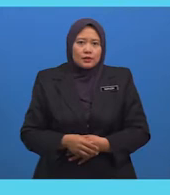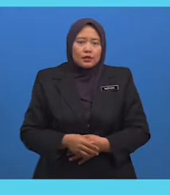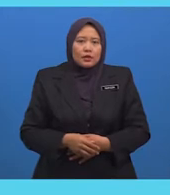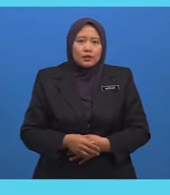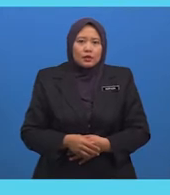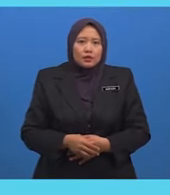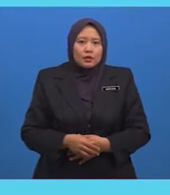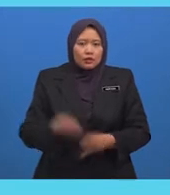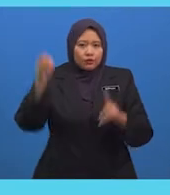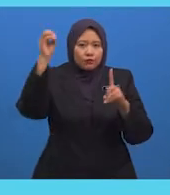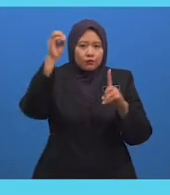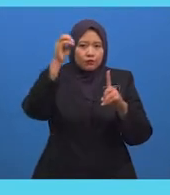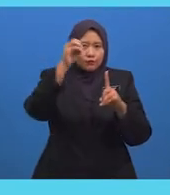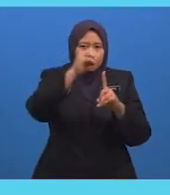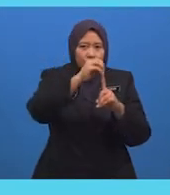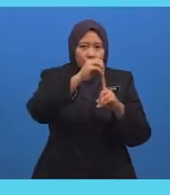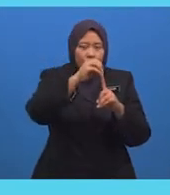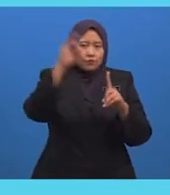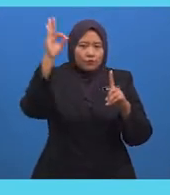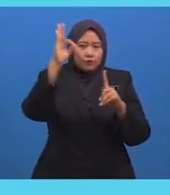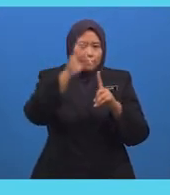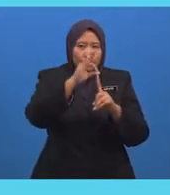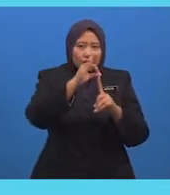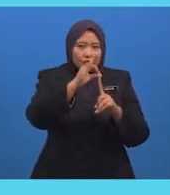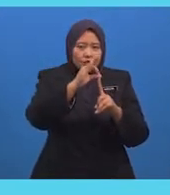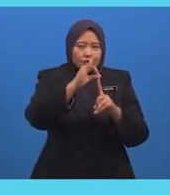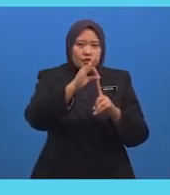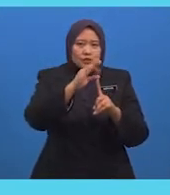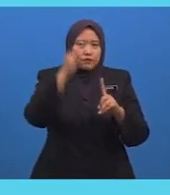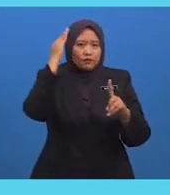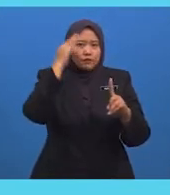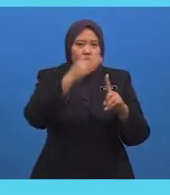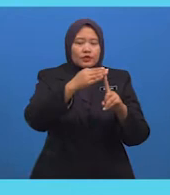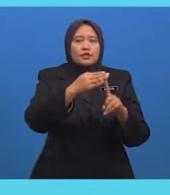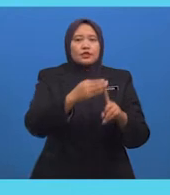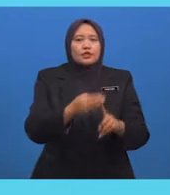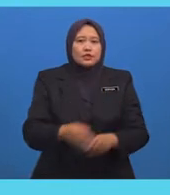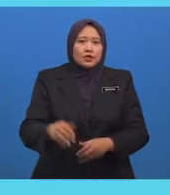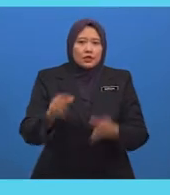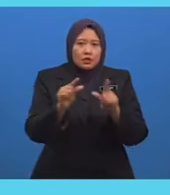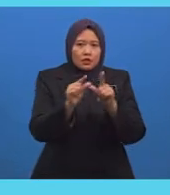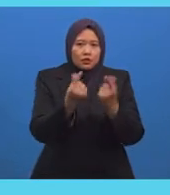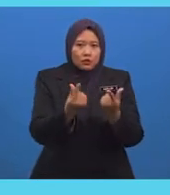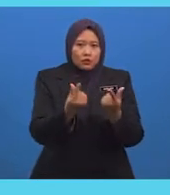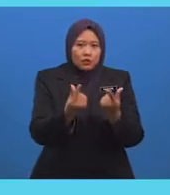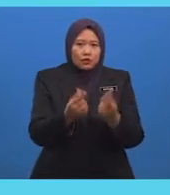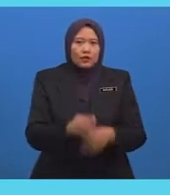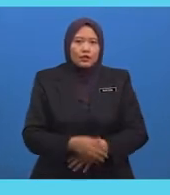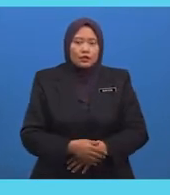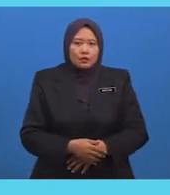Berorientasikan Al-Quran Sebagai Teks Utama Yang Merangkumi Pengajaran